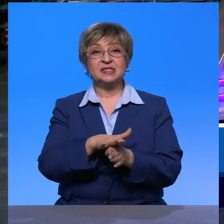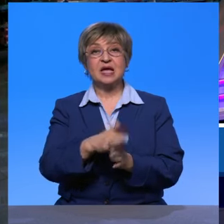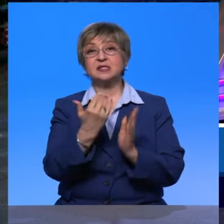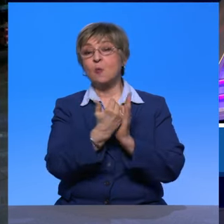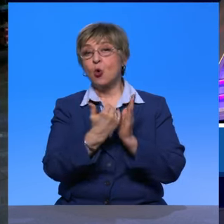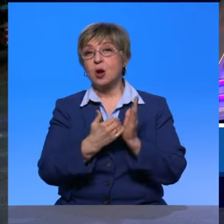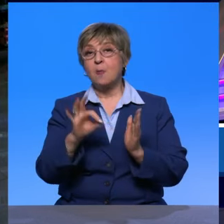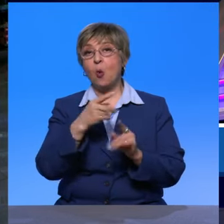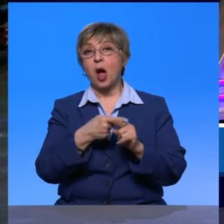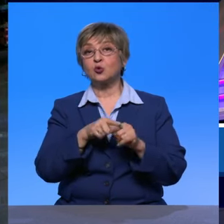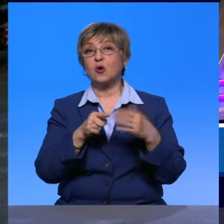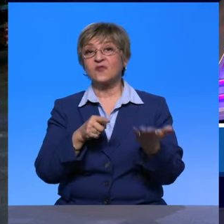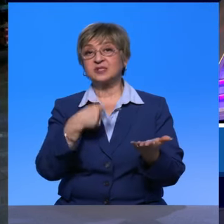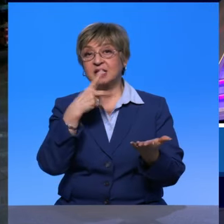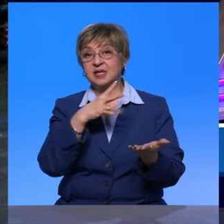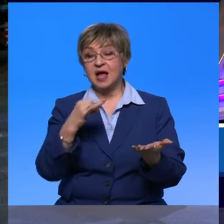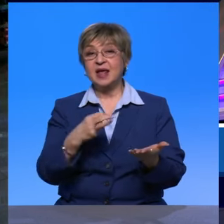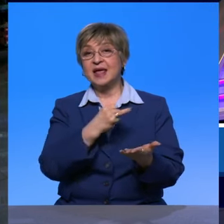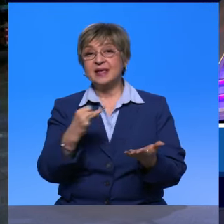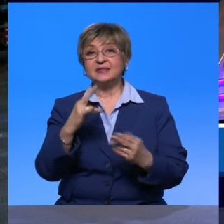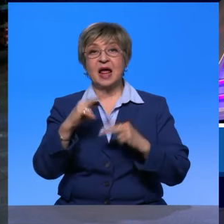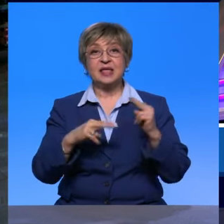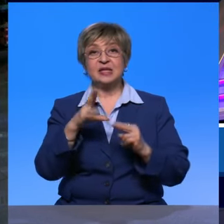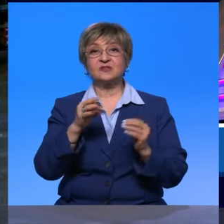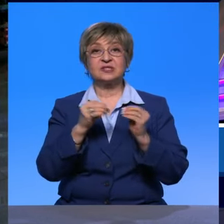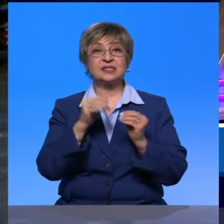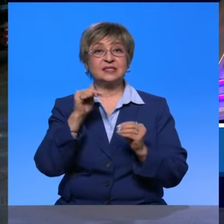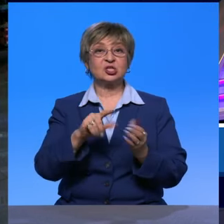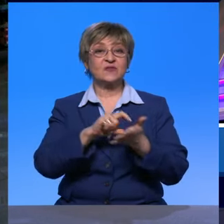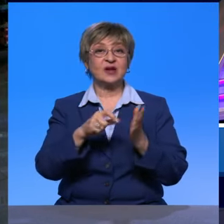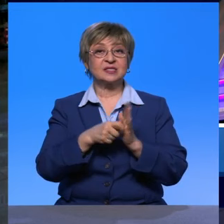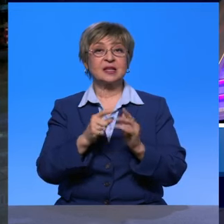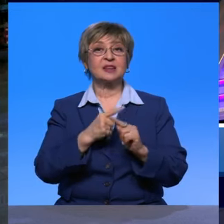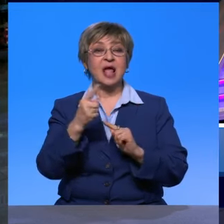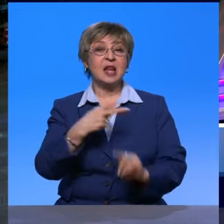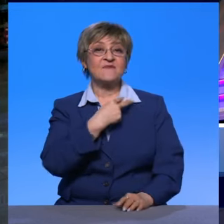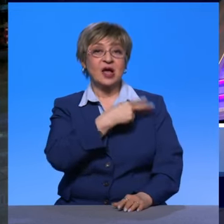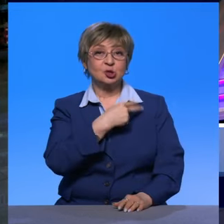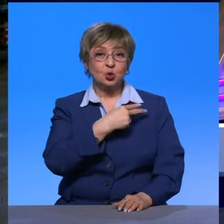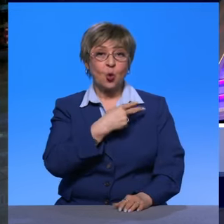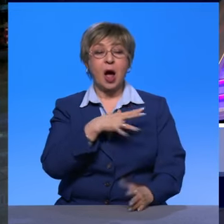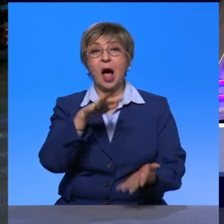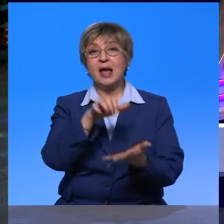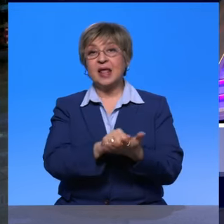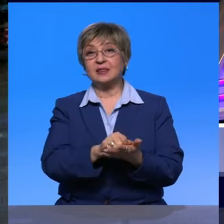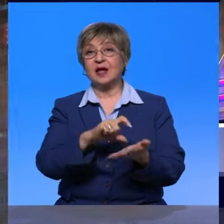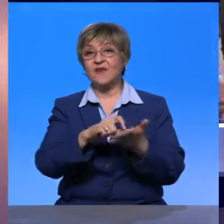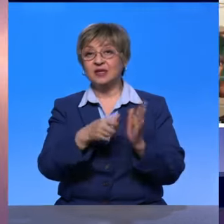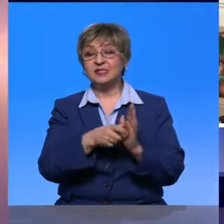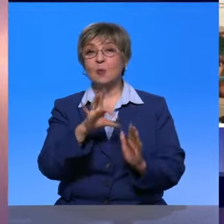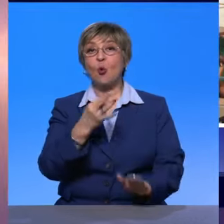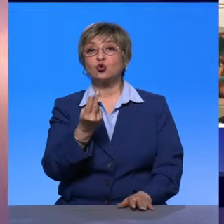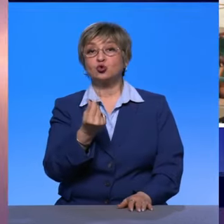о которых сказали вы. Это и строительство 10 тысяч квартир в Дальневосточном федеральном округе, аренды квартир. По стоимости,